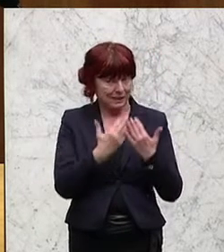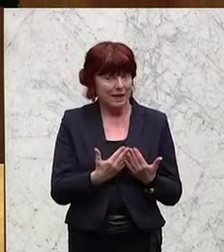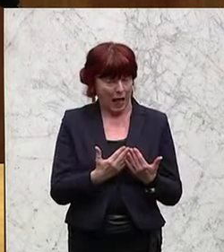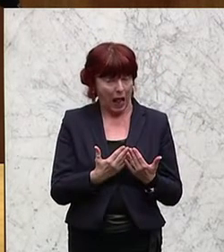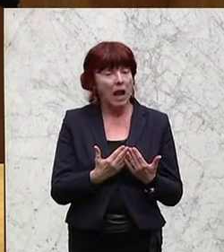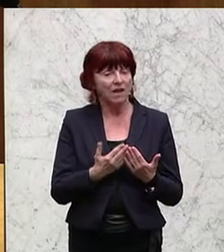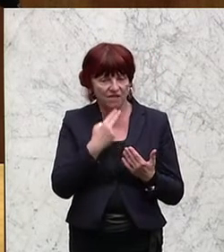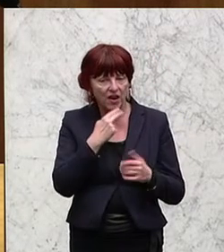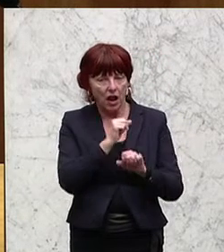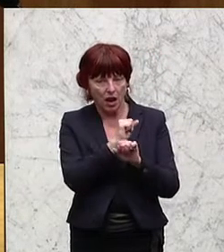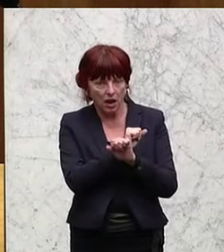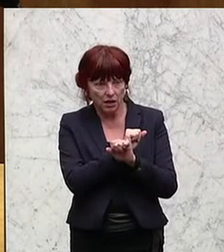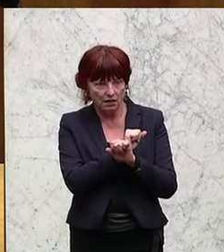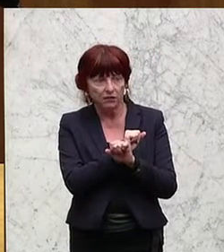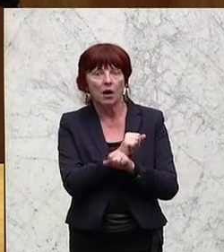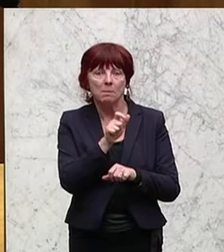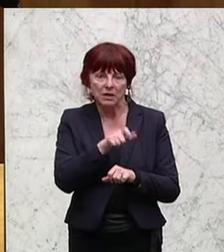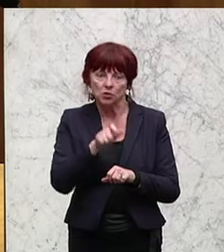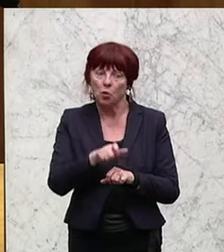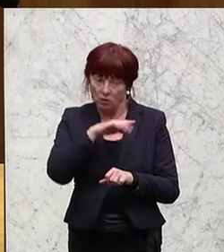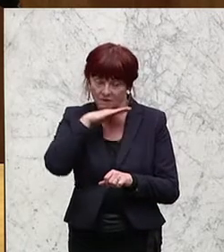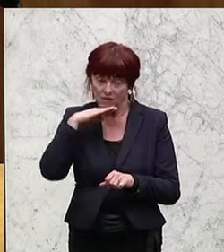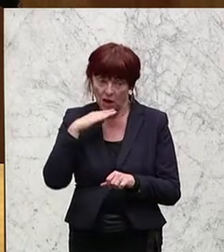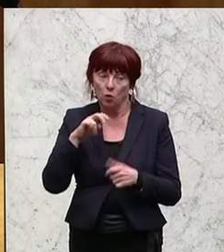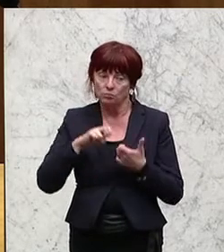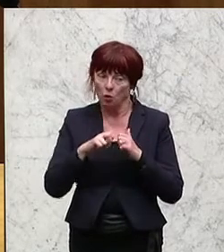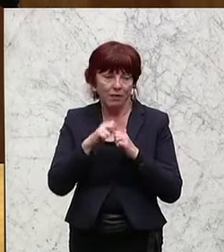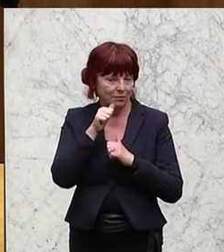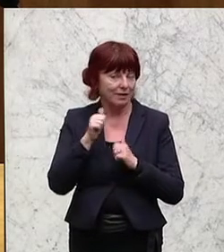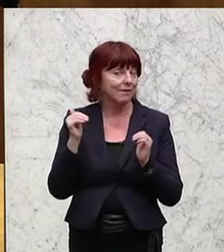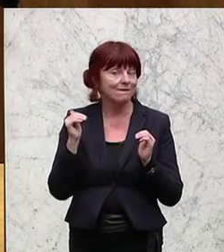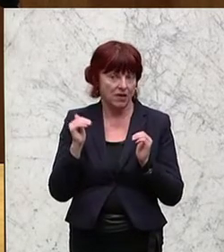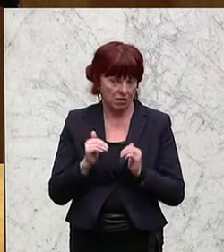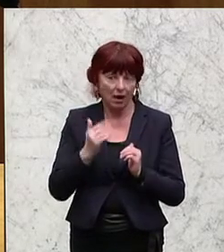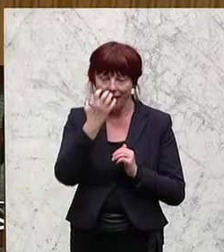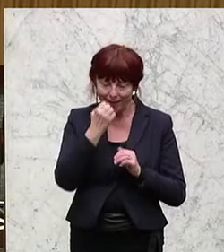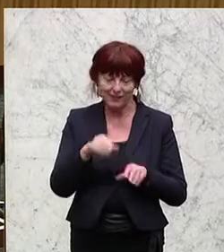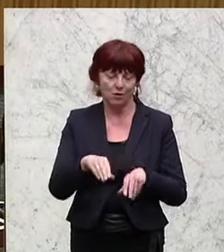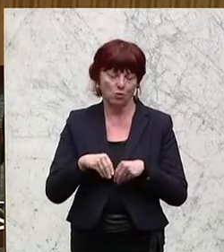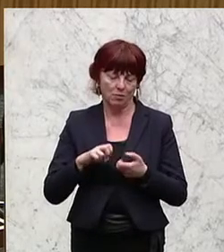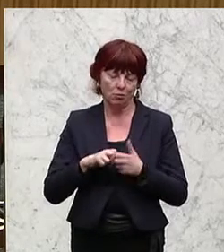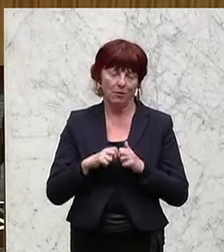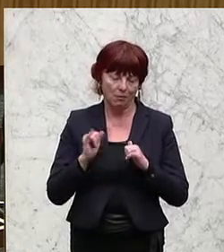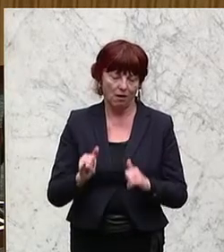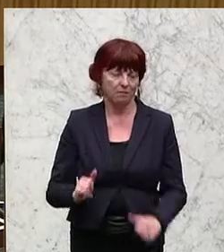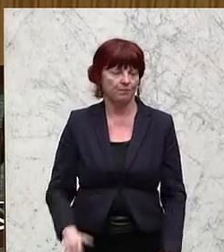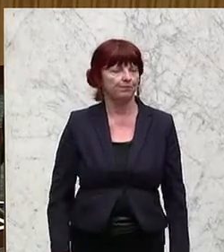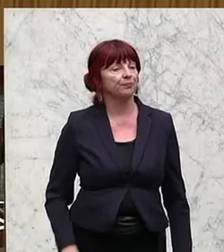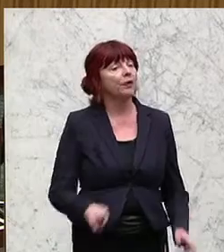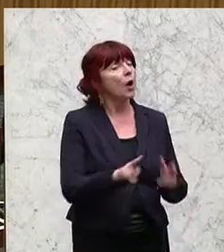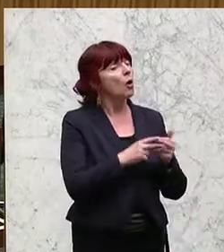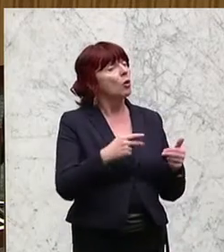Das Problem ist nicht gering und wir nehmen es auch sehr ernst. Zusatzfrage? Bitte. Herr Bundesminister, ja,